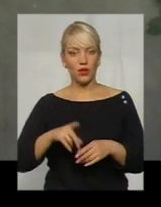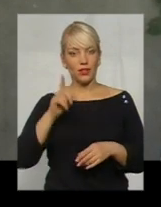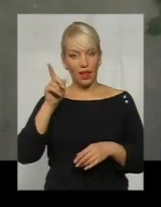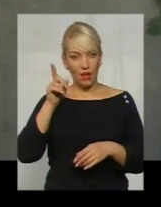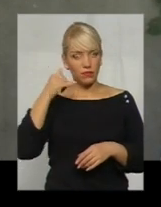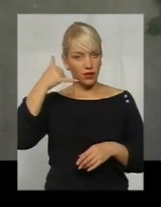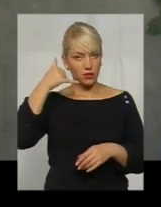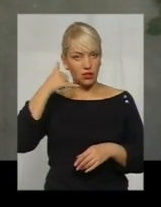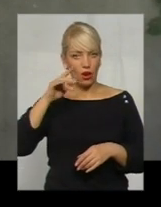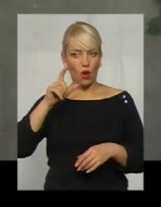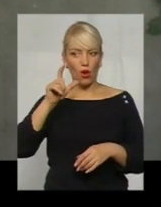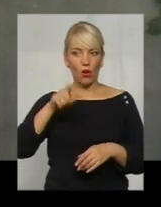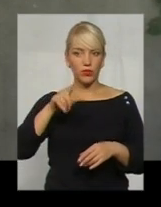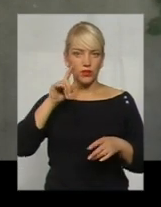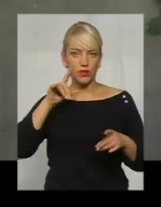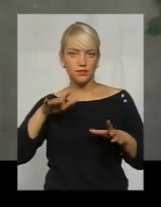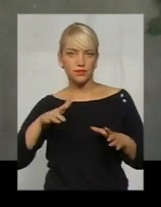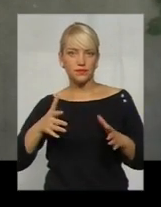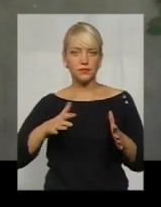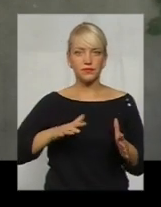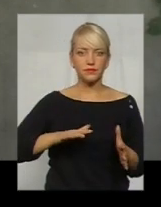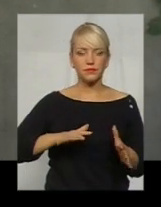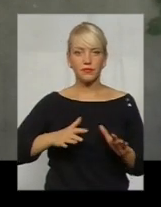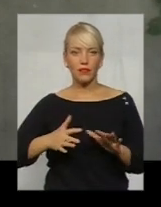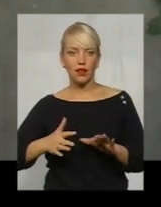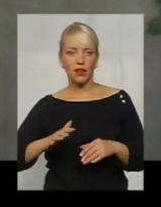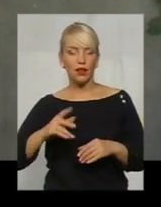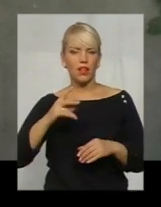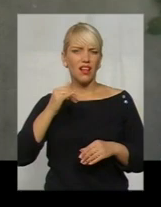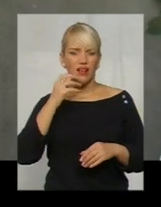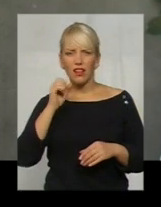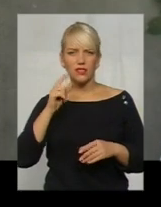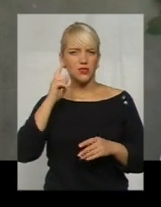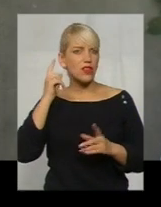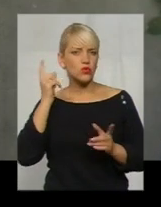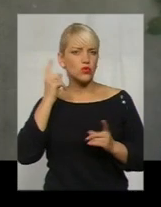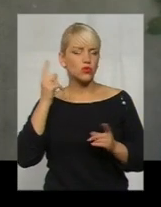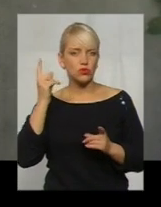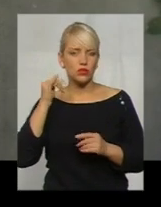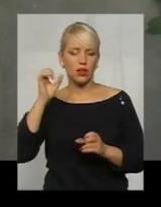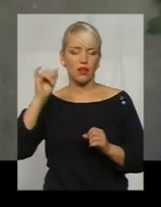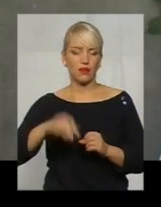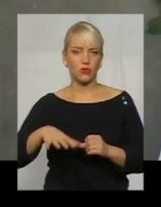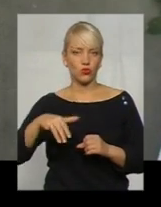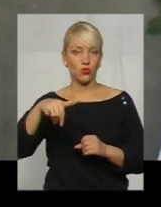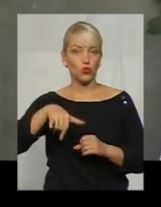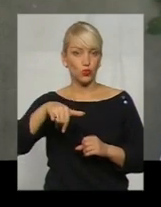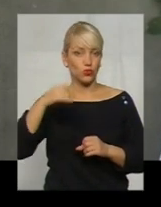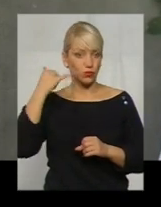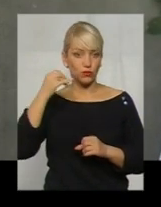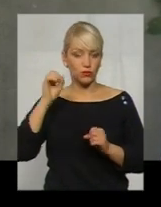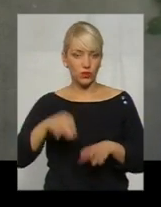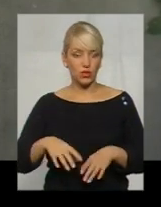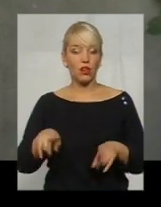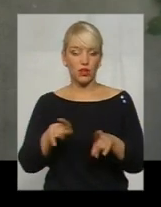людина знітилася, почала вдавати, що вона мене не чує, і згодом кинула трубку. Але так ця